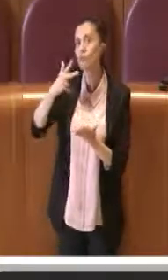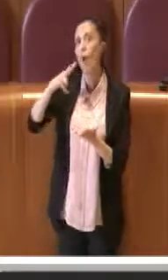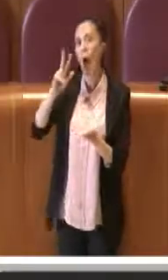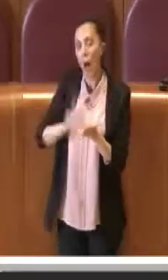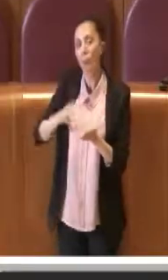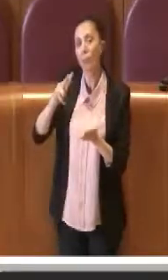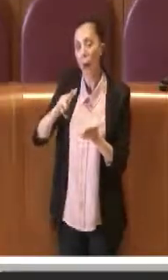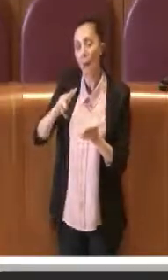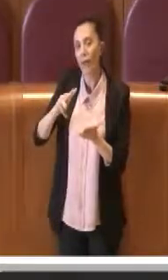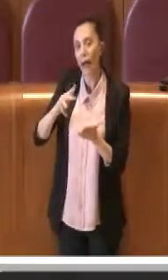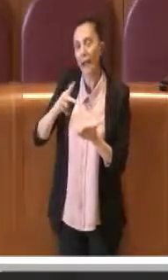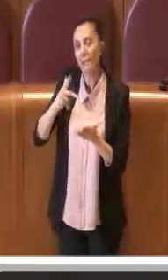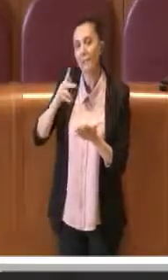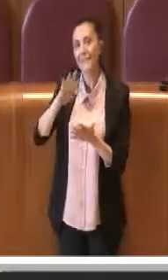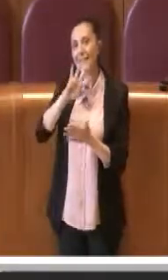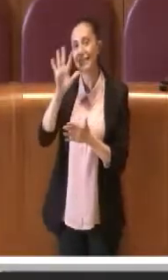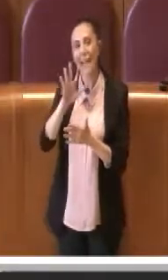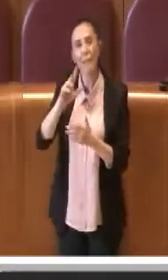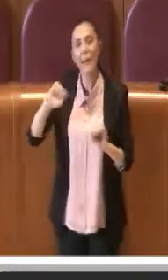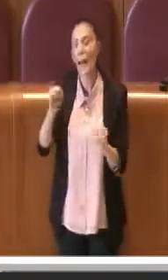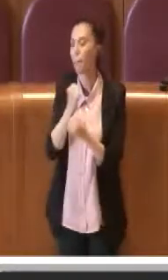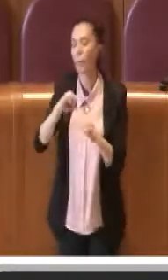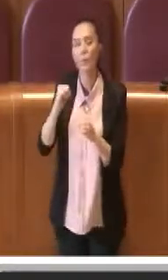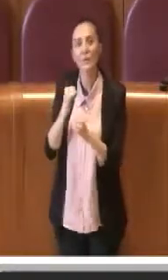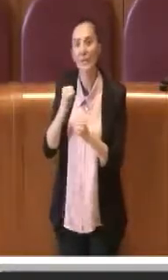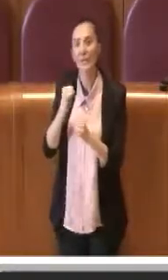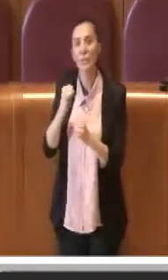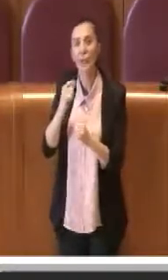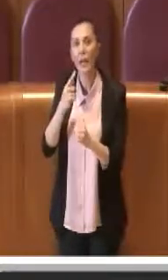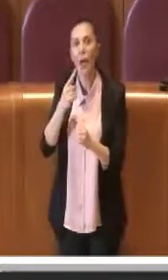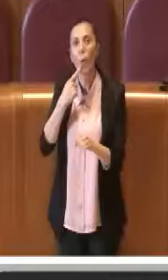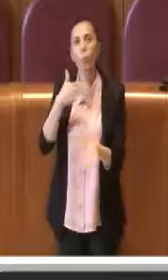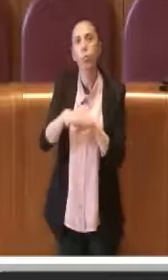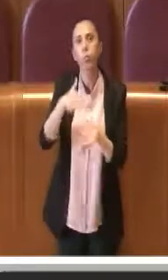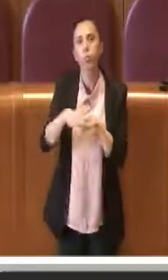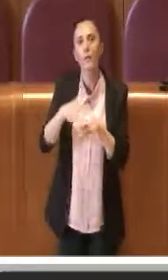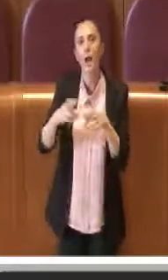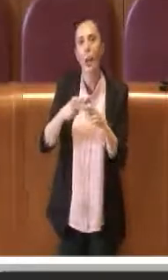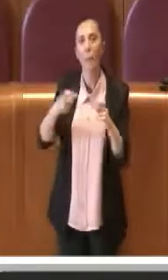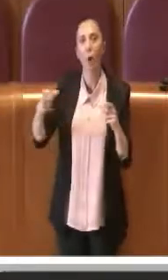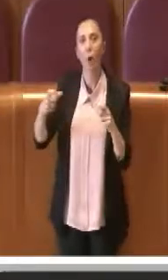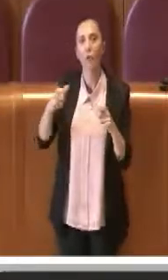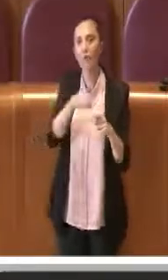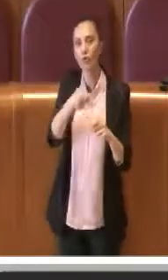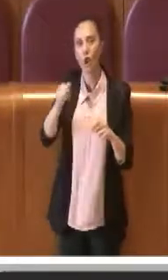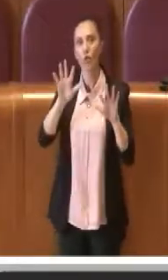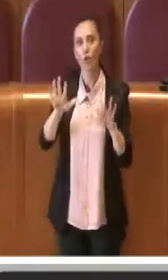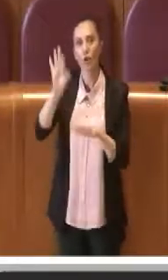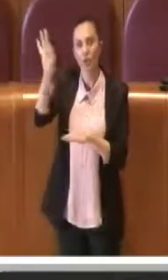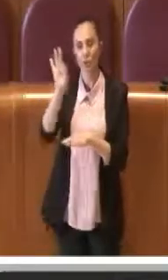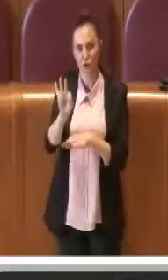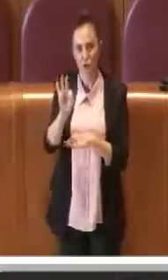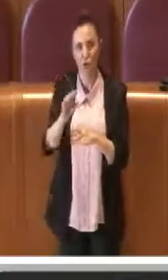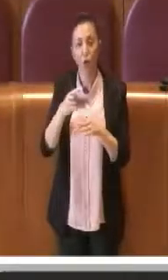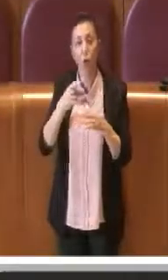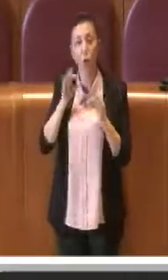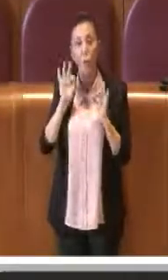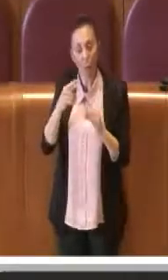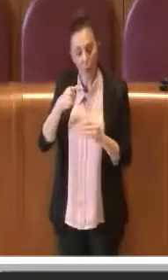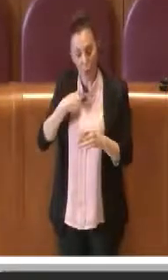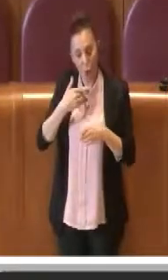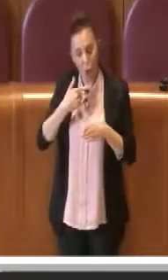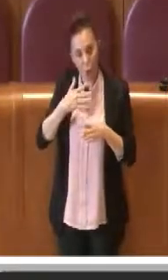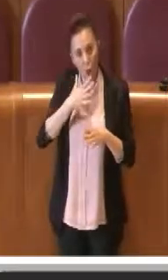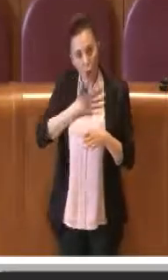poter accedere a questo super bonus 110 per cento allora proprio perché noi condividiamo